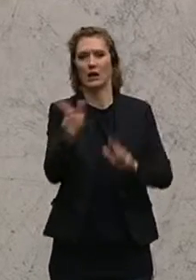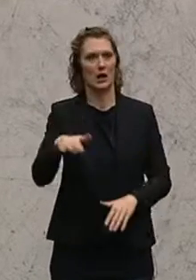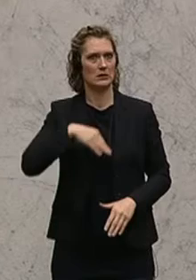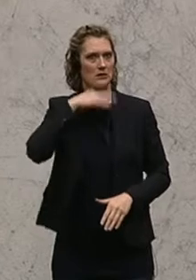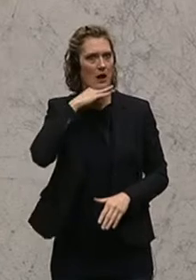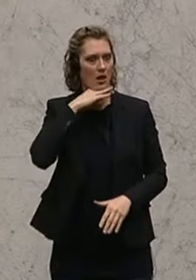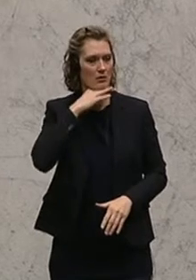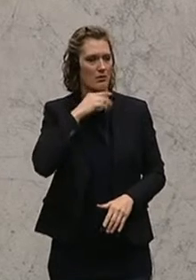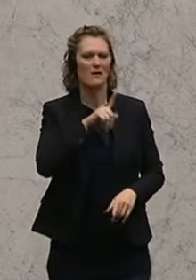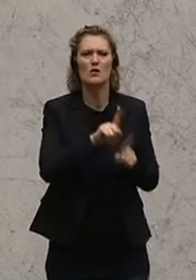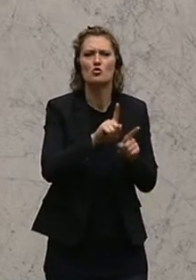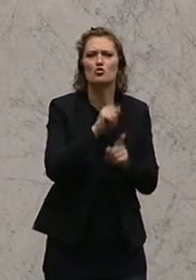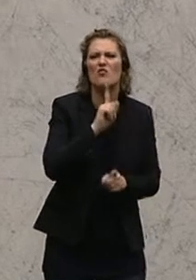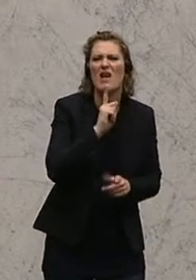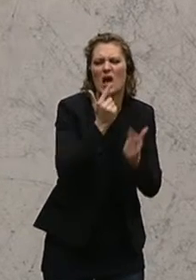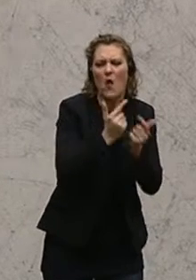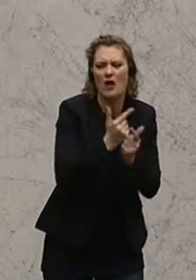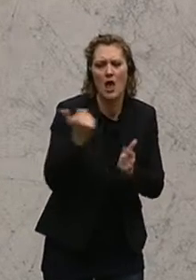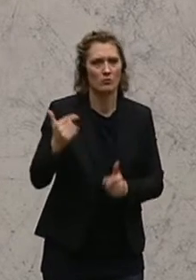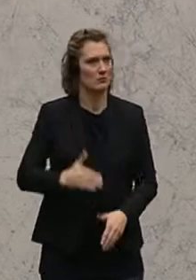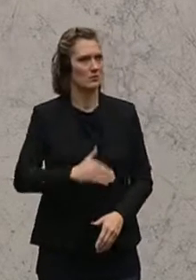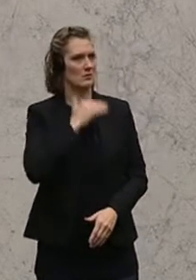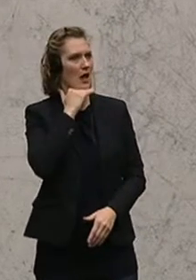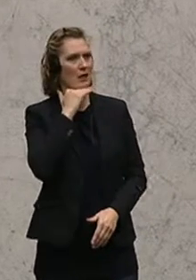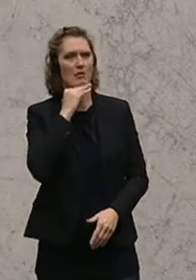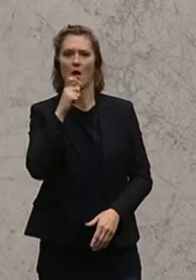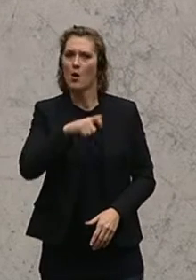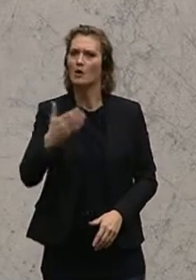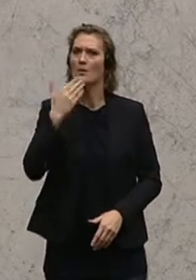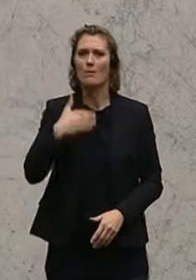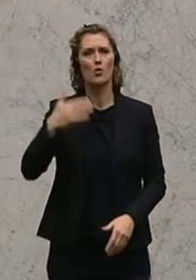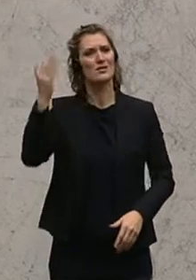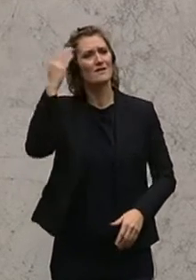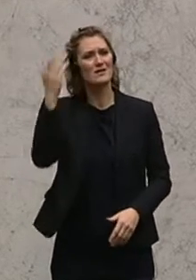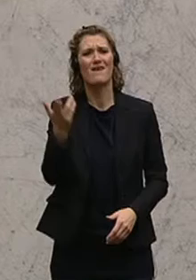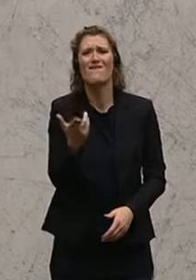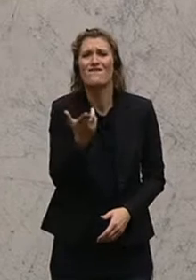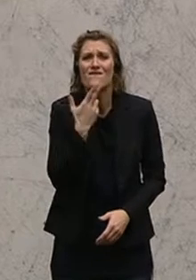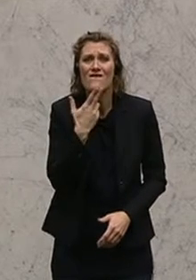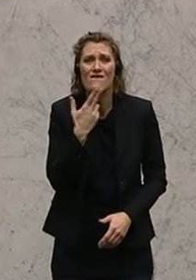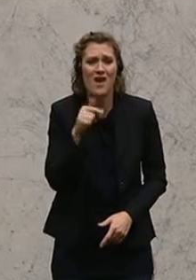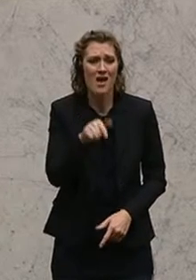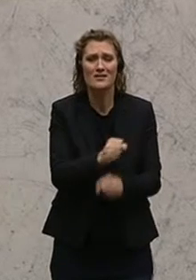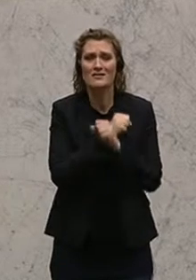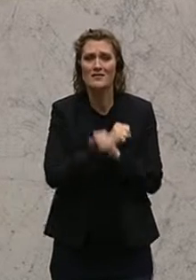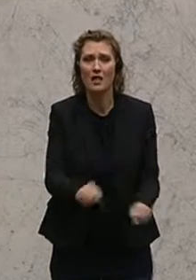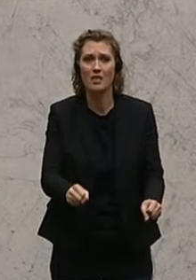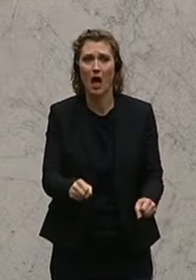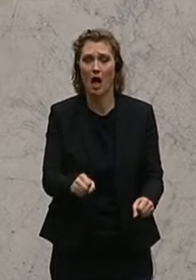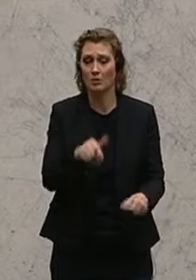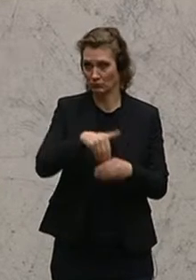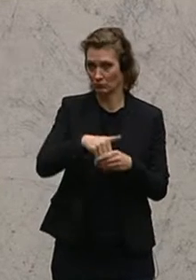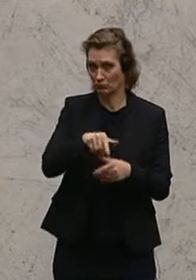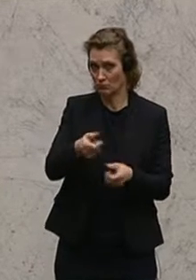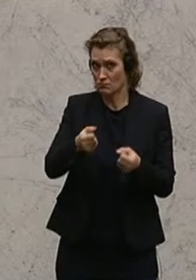mit dieser mangelnden Aufklärung, die in Österreich immer wieder passiert und dass sie endlich wissen wollen, wer für solche Skandale, und die